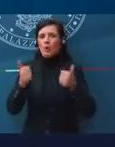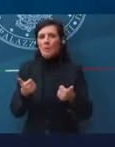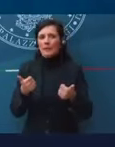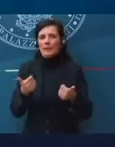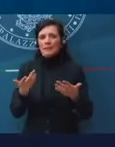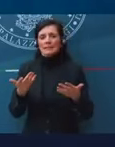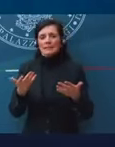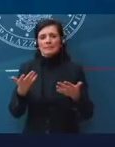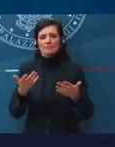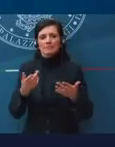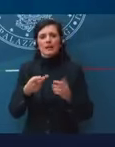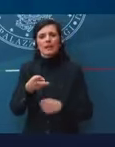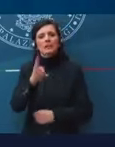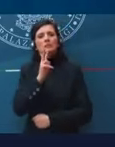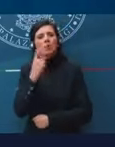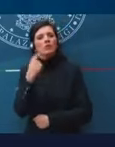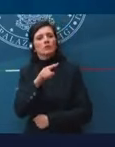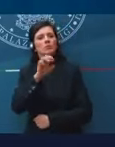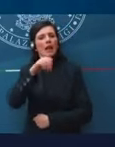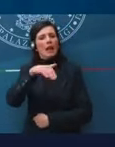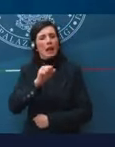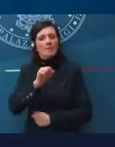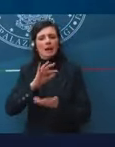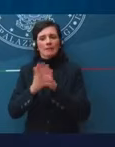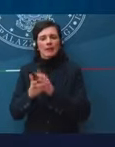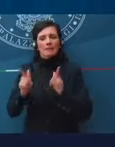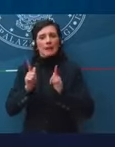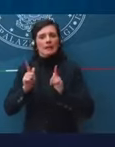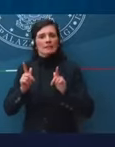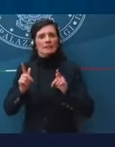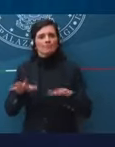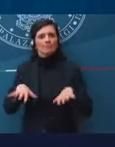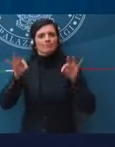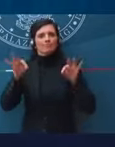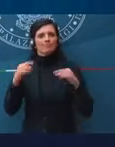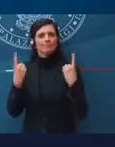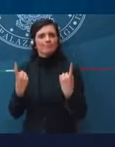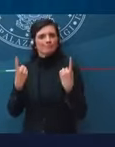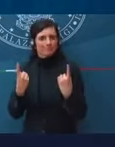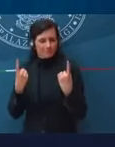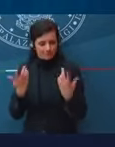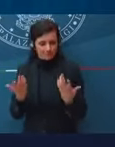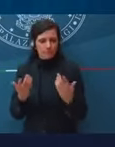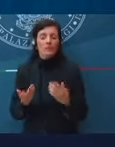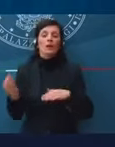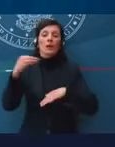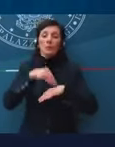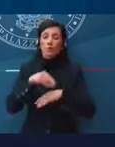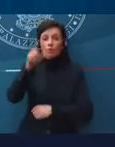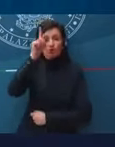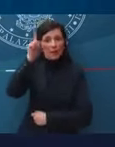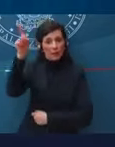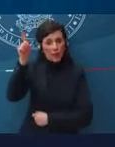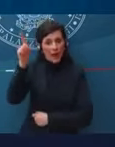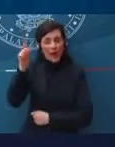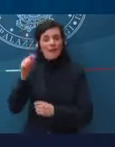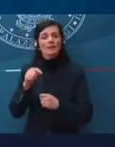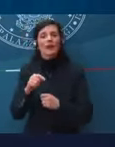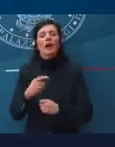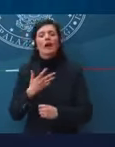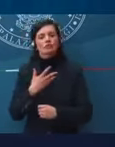atteggiamento, da questa risposta dell'EMA. Aggiungo anche che in Germania una delle due